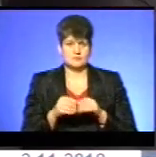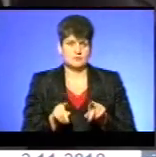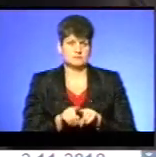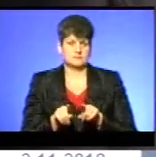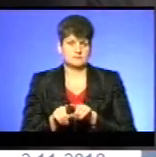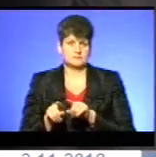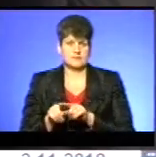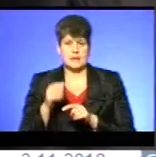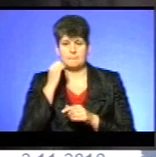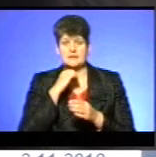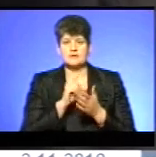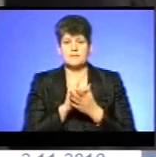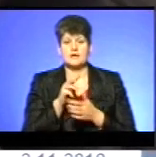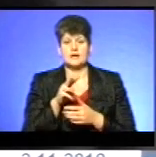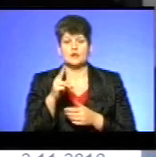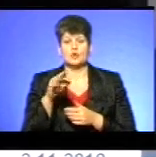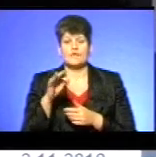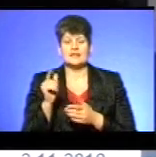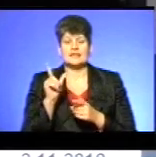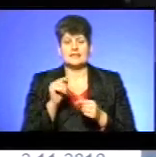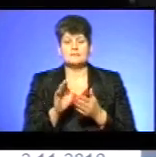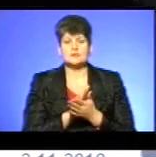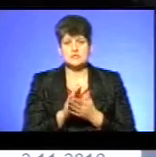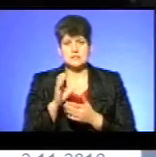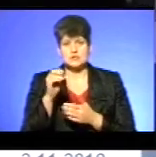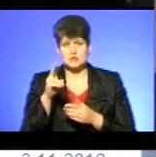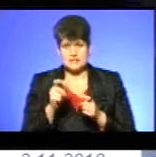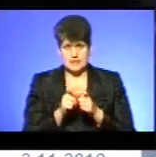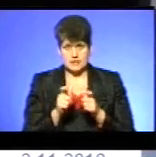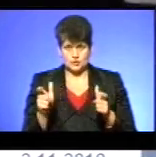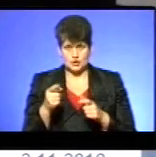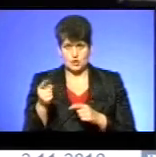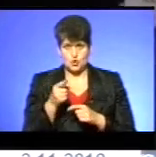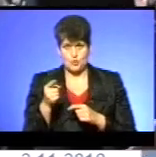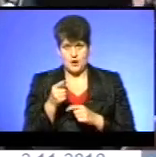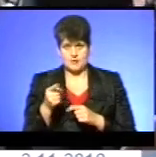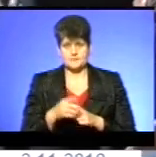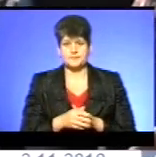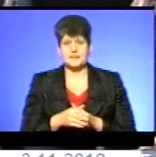Пенсіонерка Марія Довгань їде безкоштовно за соціальною карткою тернополянина.